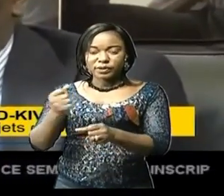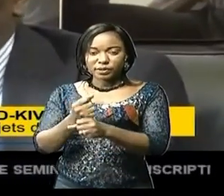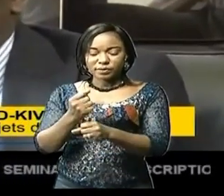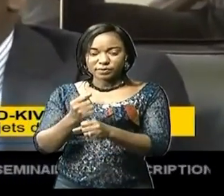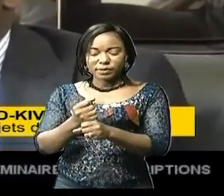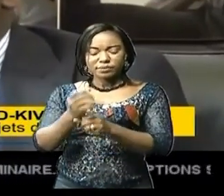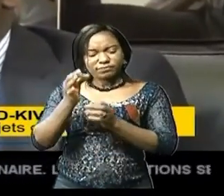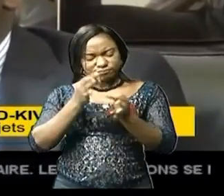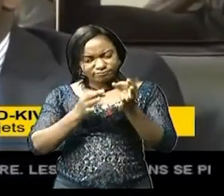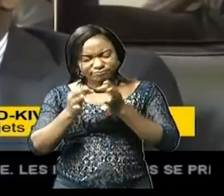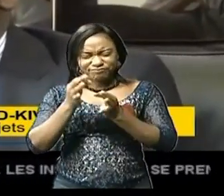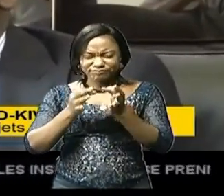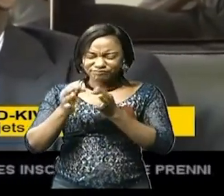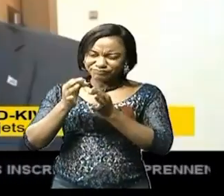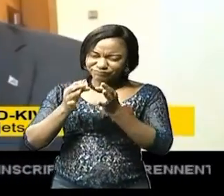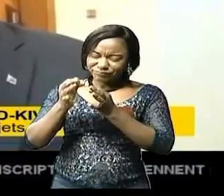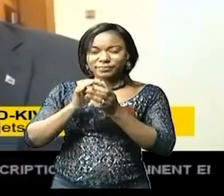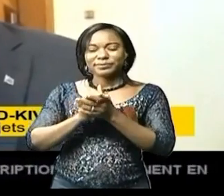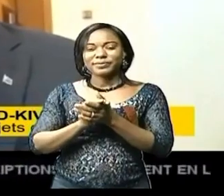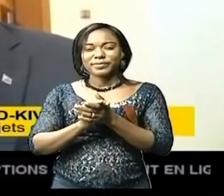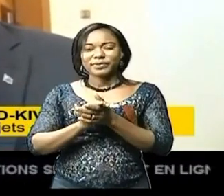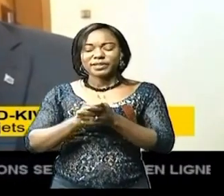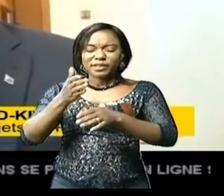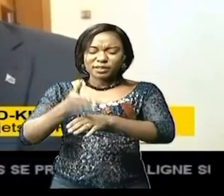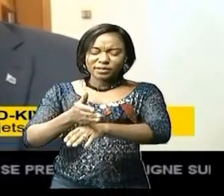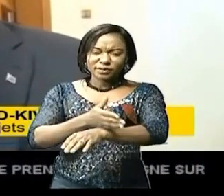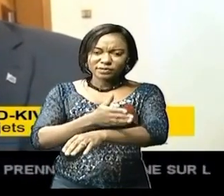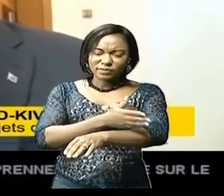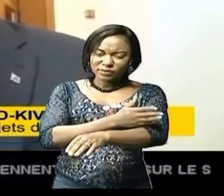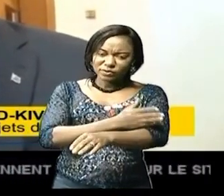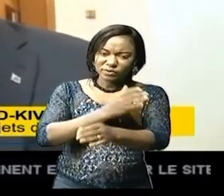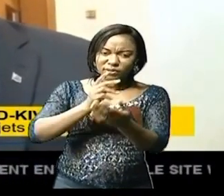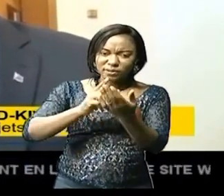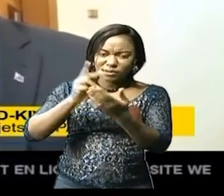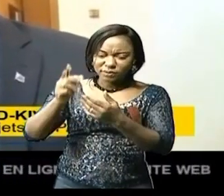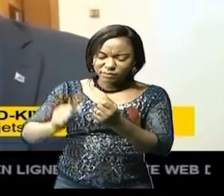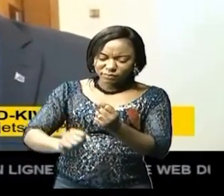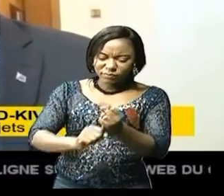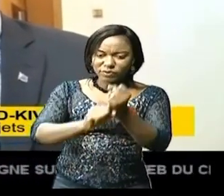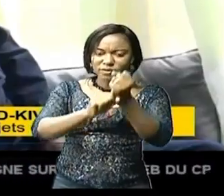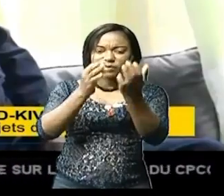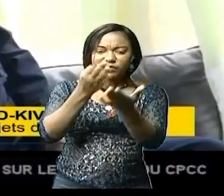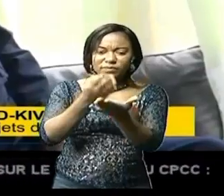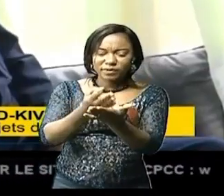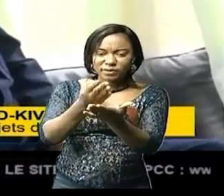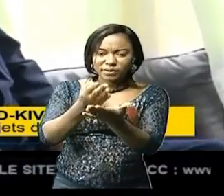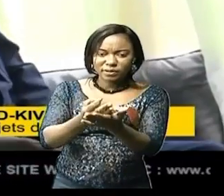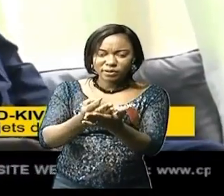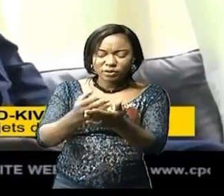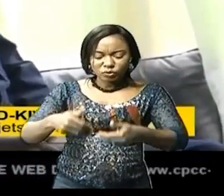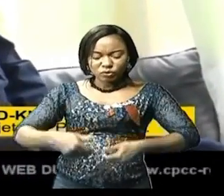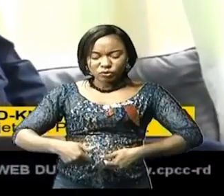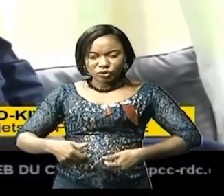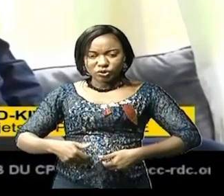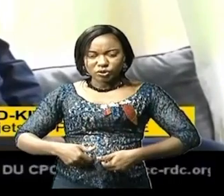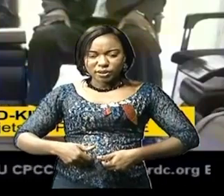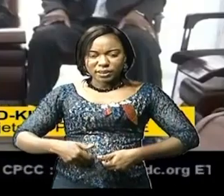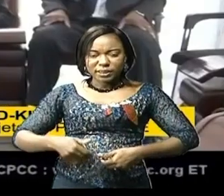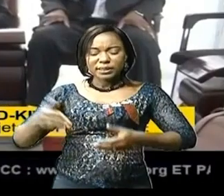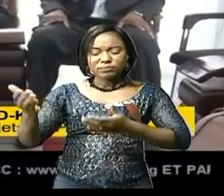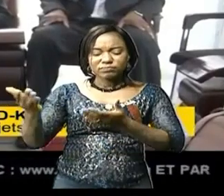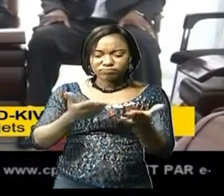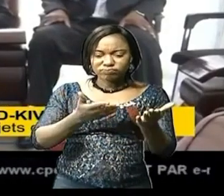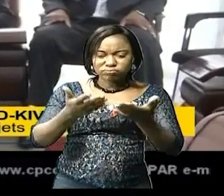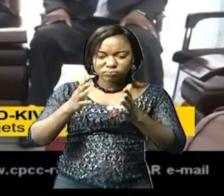à l'autorité provinciale de l'évolution du processus d'appui financier aux jeunes entrepreneurs congolais